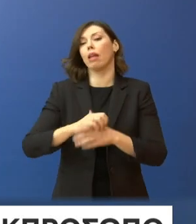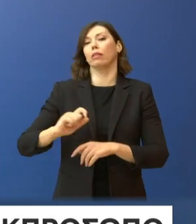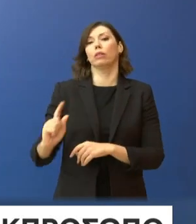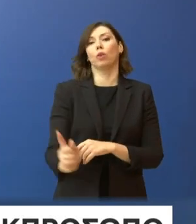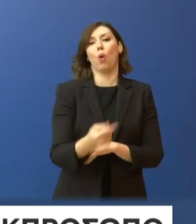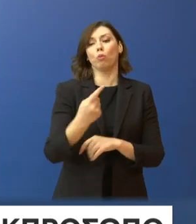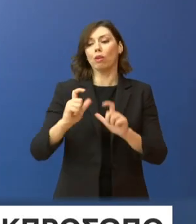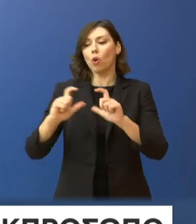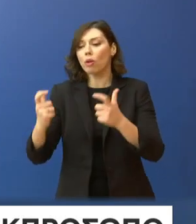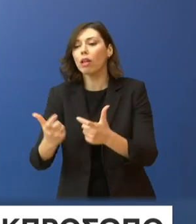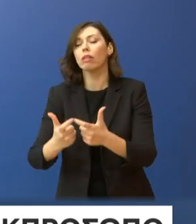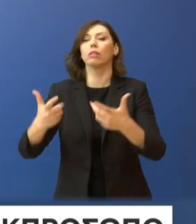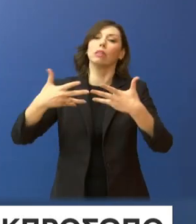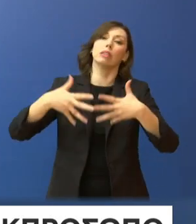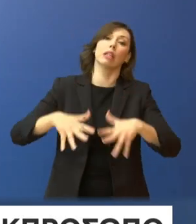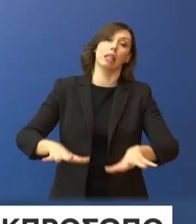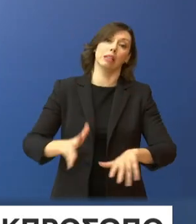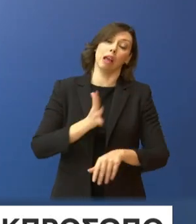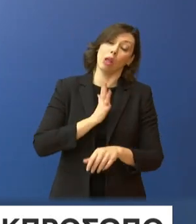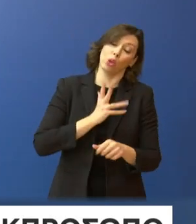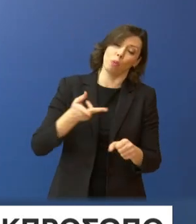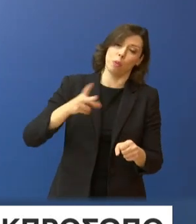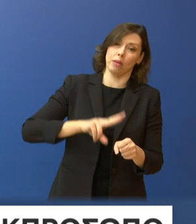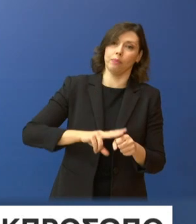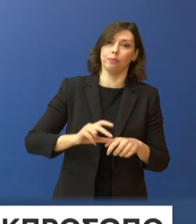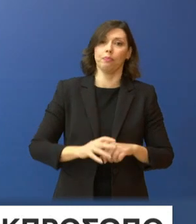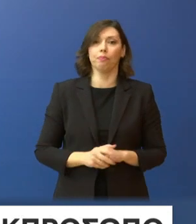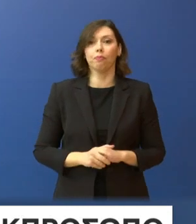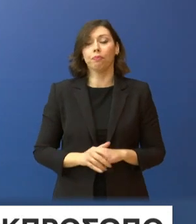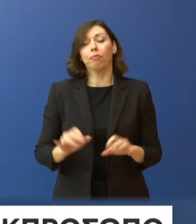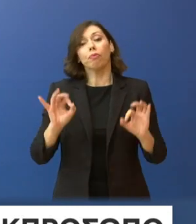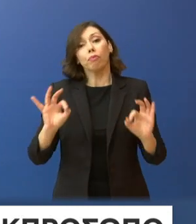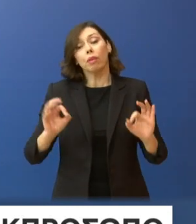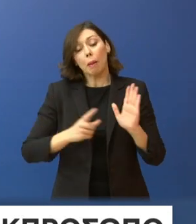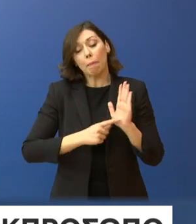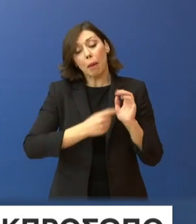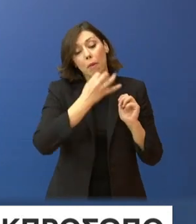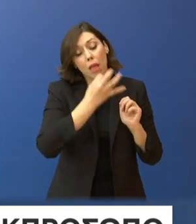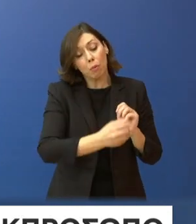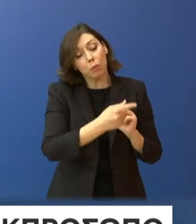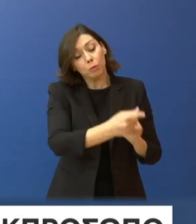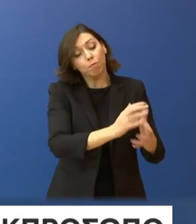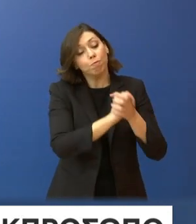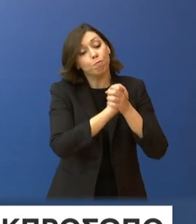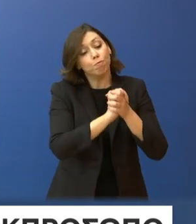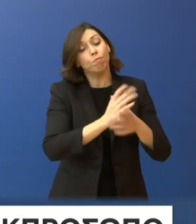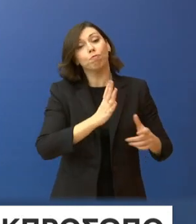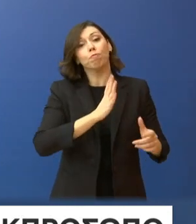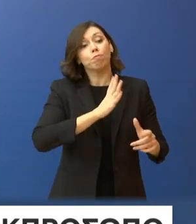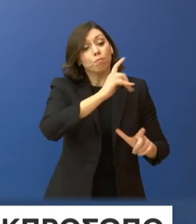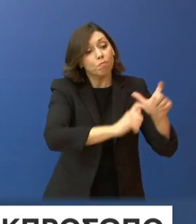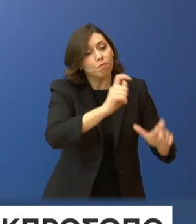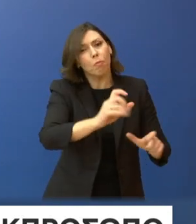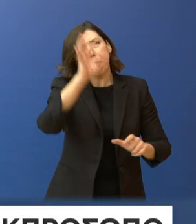Ταυτόχρονα θέλουμε να αποδώσουμε τα έφση μας στους διασώστες, σε όλους τους ανθρώπους που σε μια τόσο δύσκολη ψυχικά